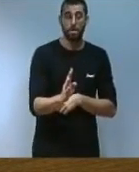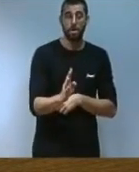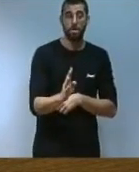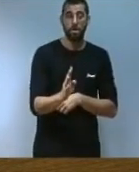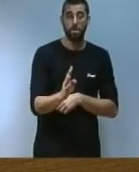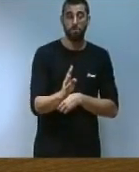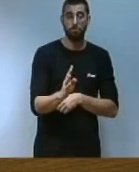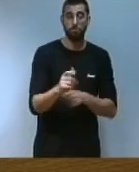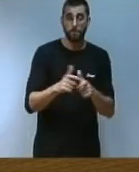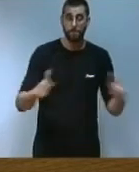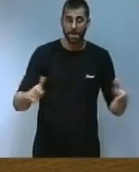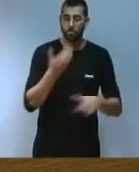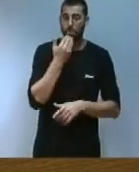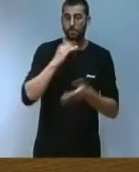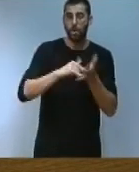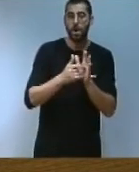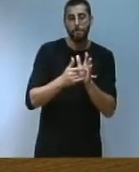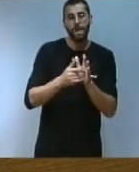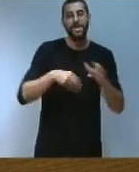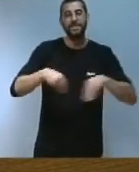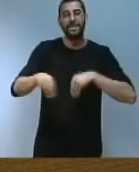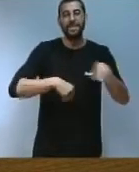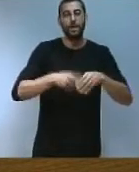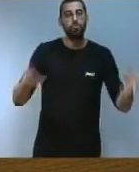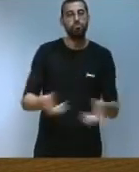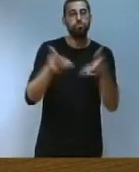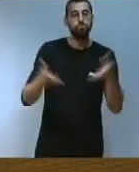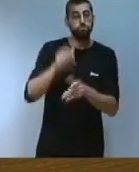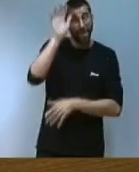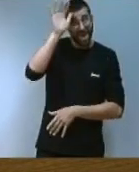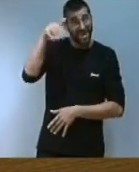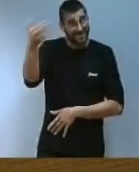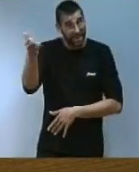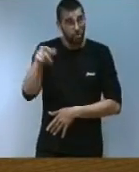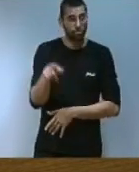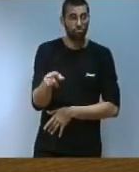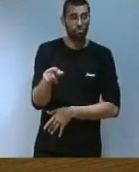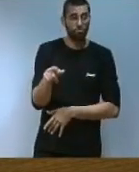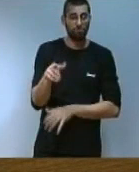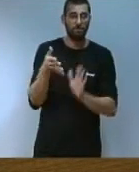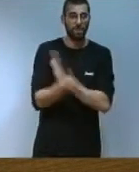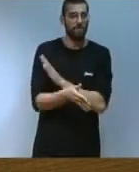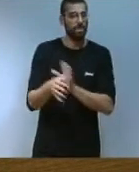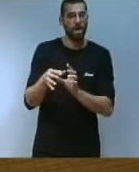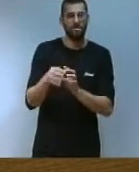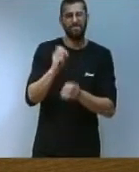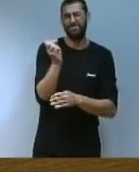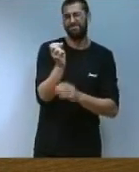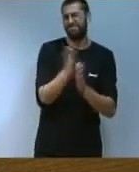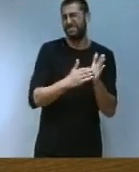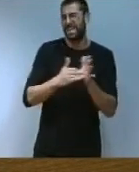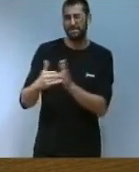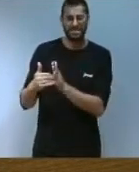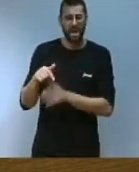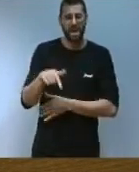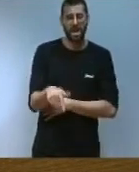el pla estratègic de promoció exterior de la comunitat valenciana instrument transversal on s'implementen totes